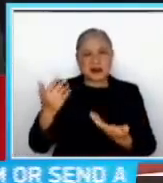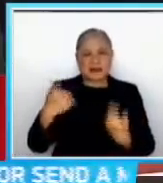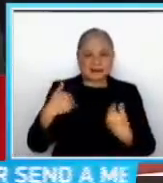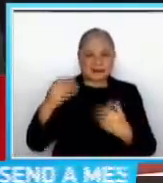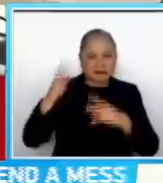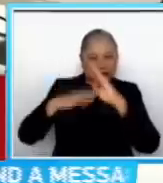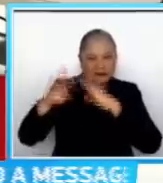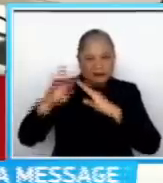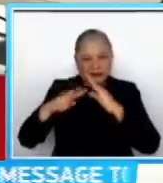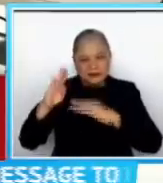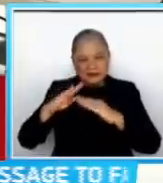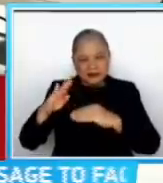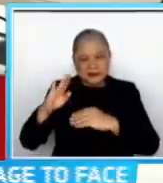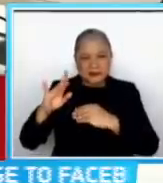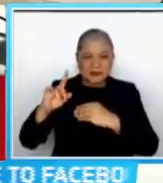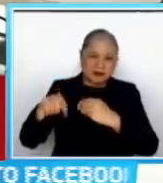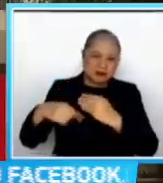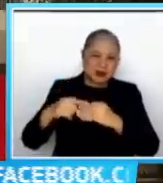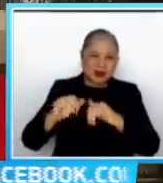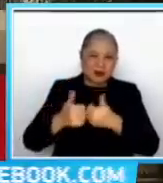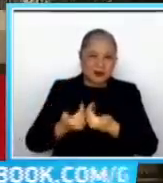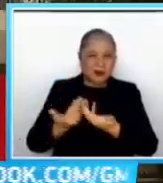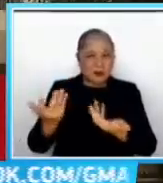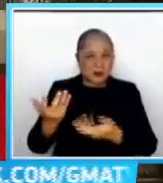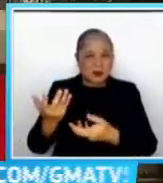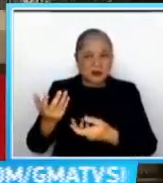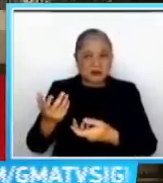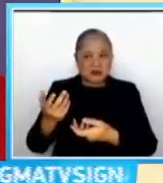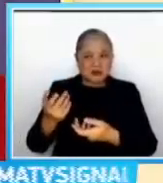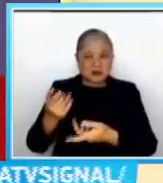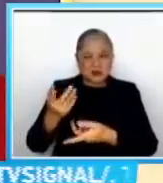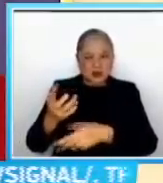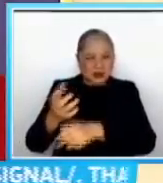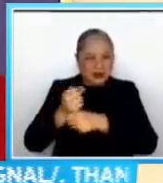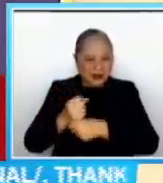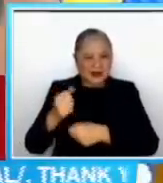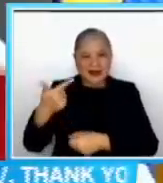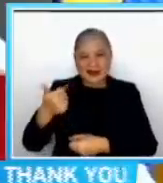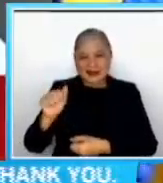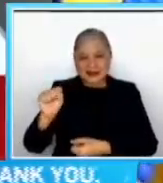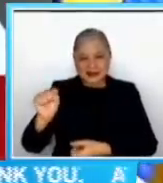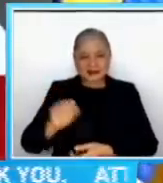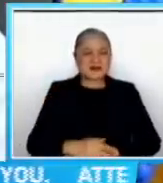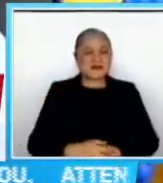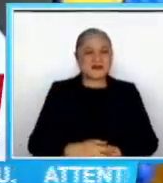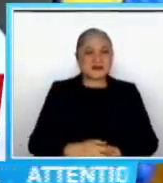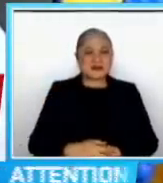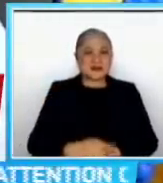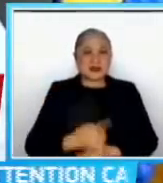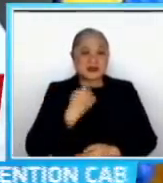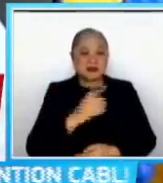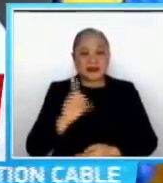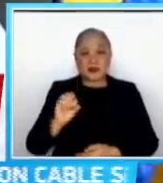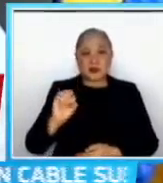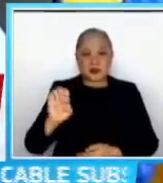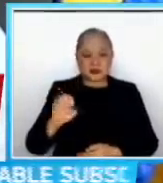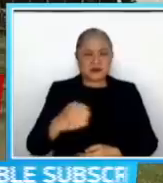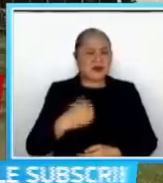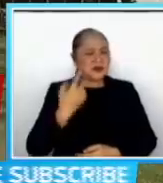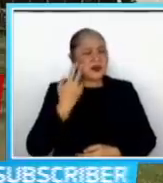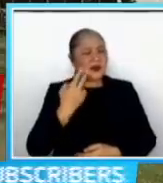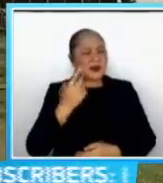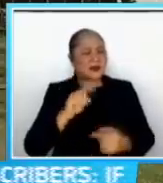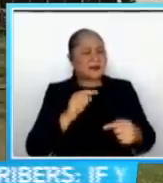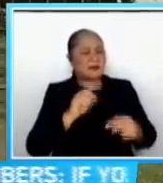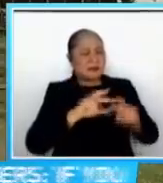Regarding how we would handle it Ayon naman sa Department of Energy Going back to the exploration Tuloy-tuloy po